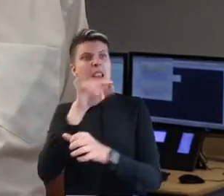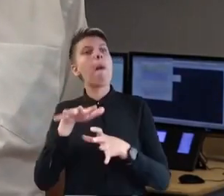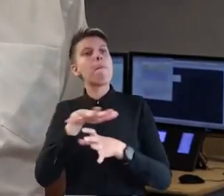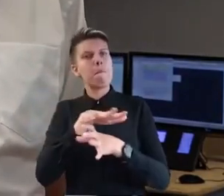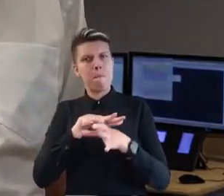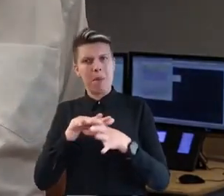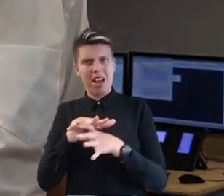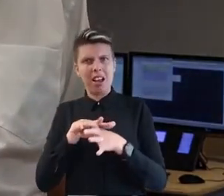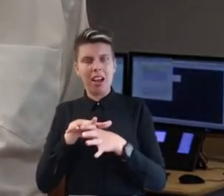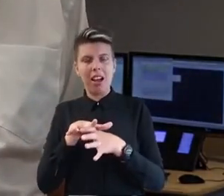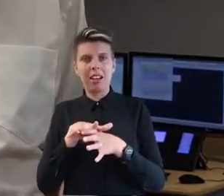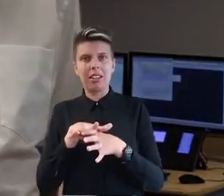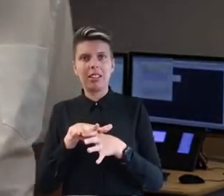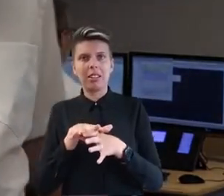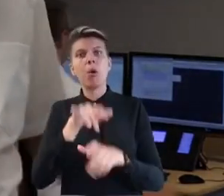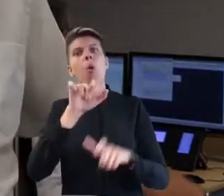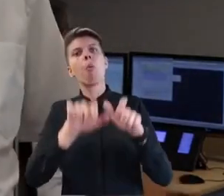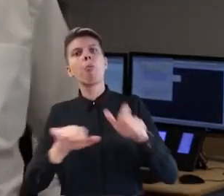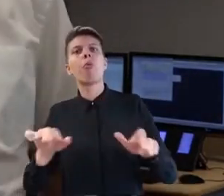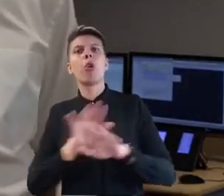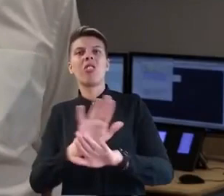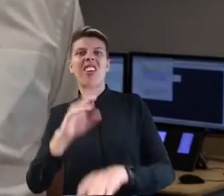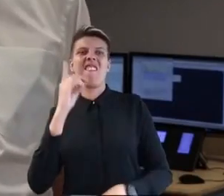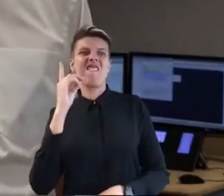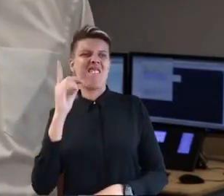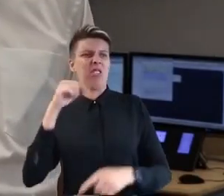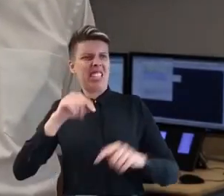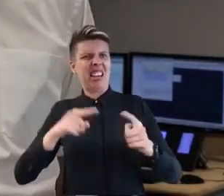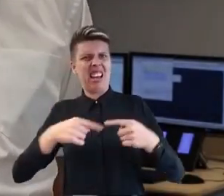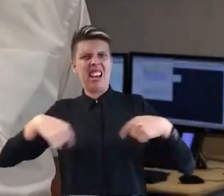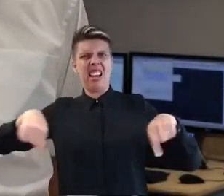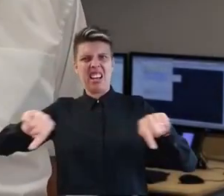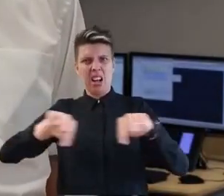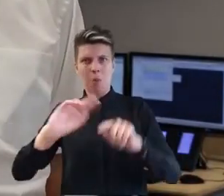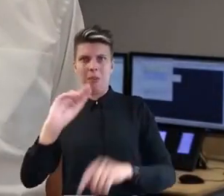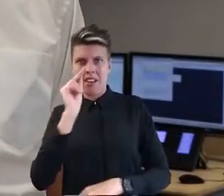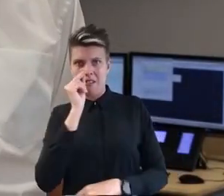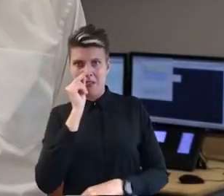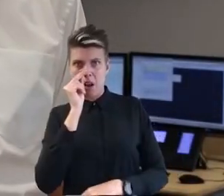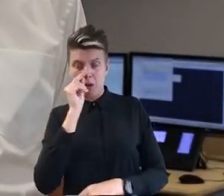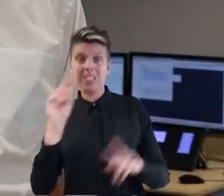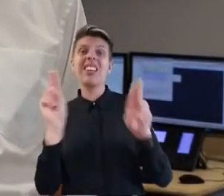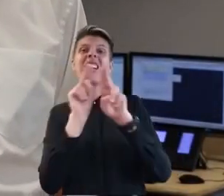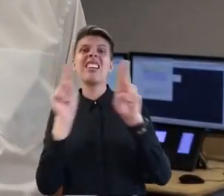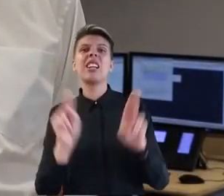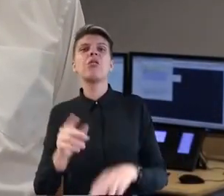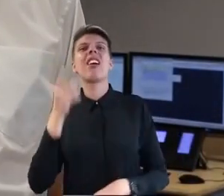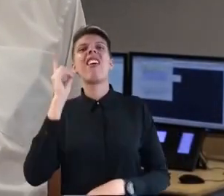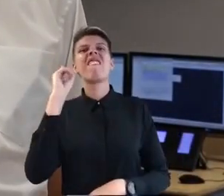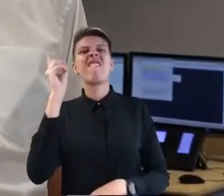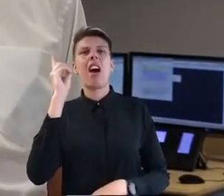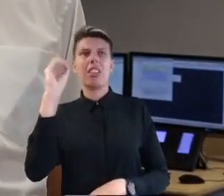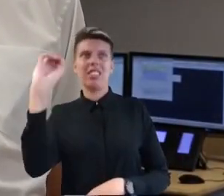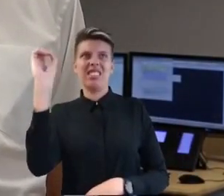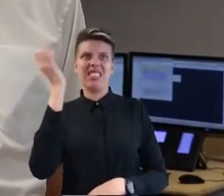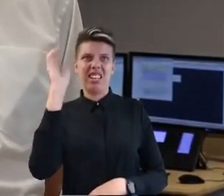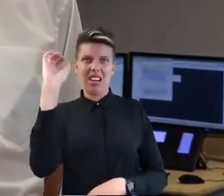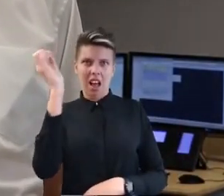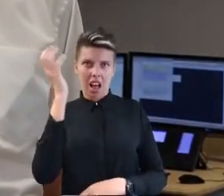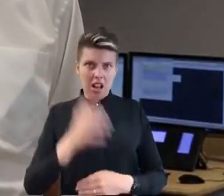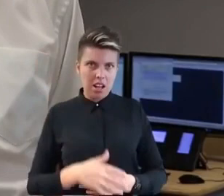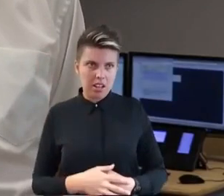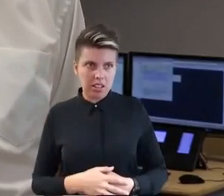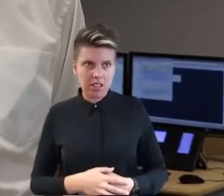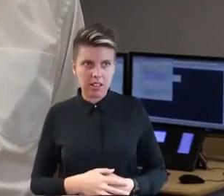Warnung der Bevölkerung und die Räumlichkeit hier ganz speziell ist die nationale Warnzentrale, die vom